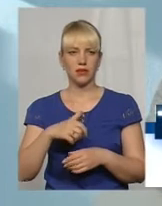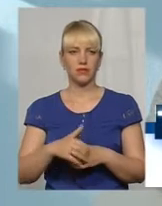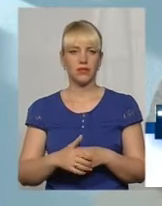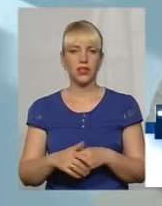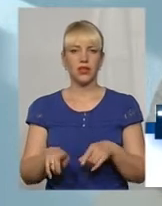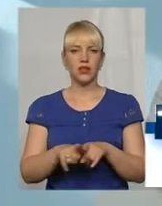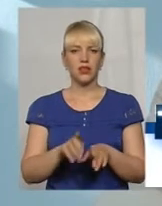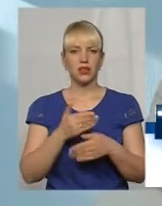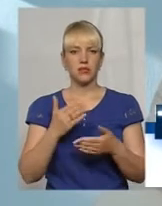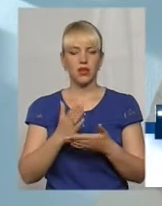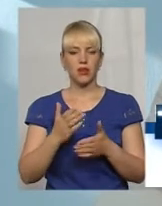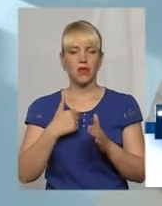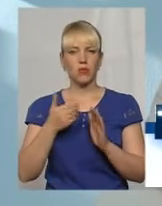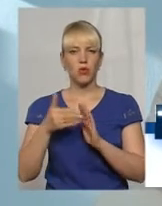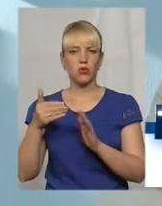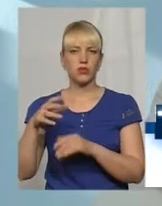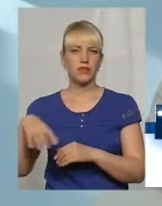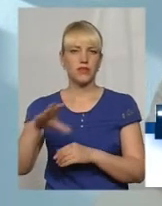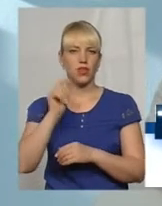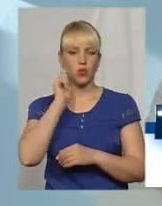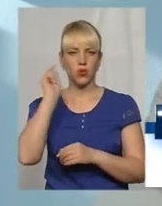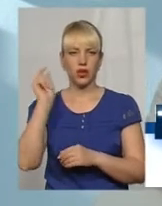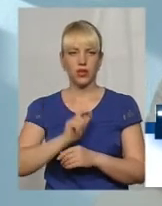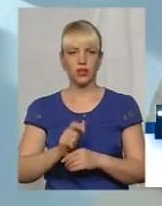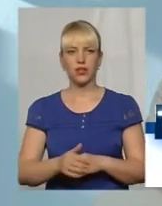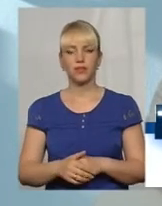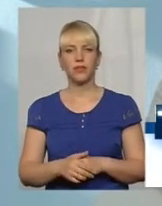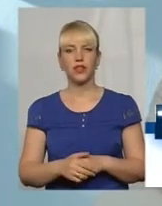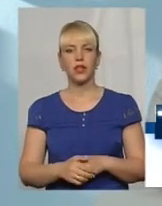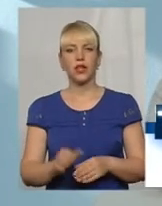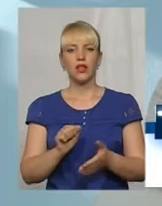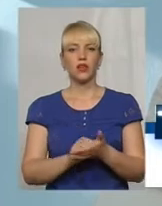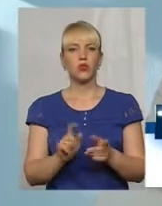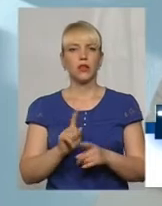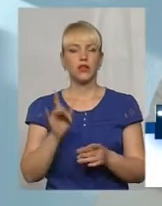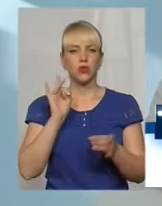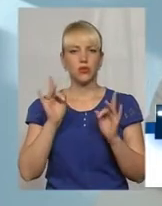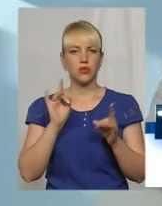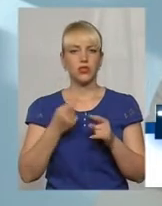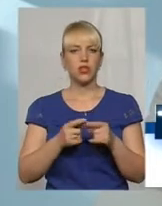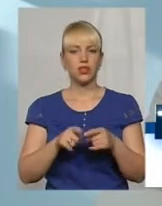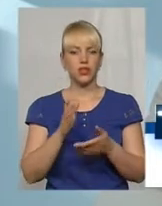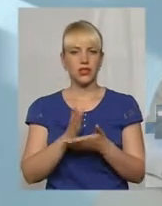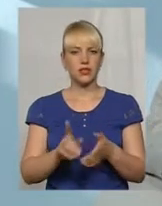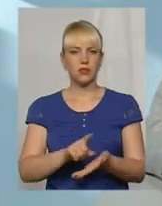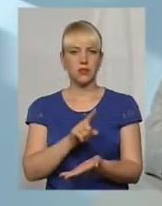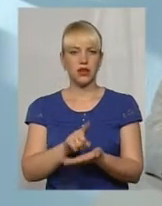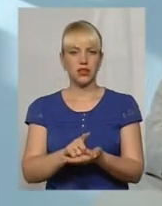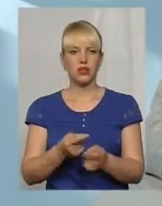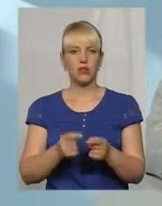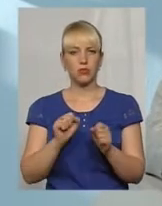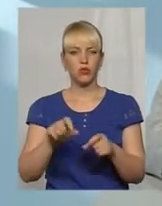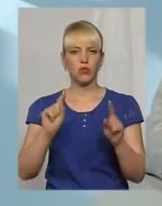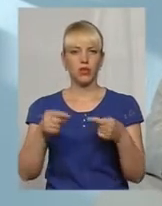Також ми імемо отзвати від наших колець со всієї України. Документи, які прозвучали, вони є дійсно об'язковими. Їх можуть